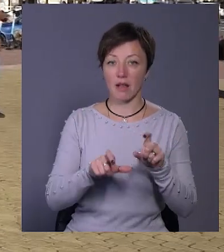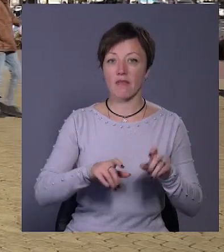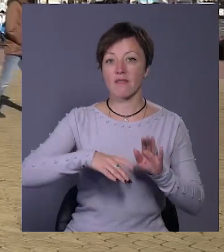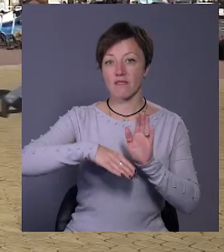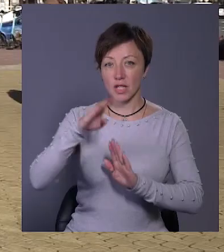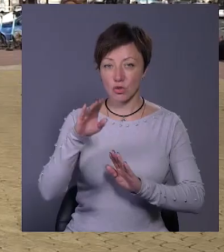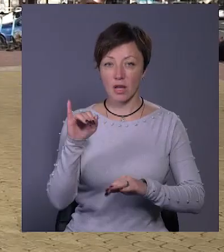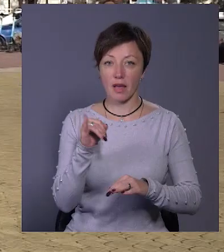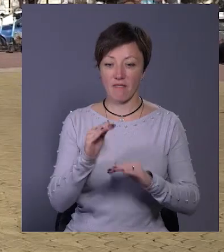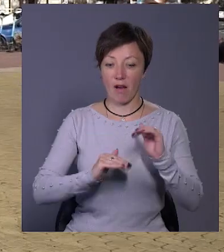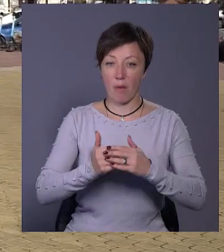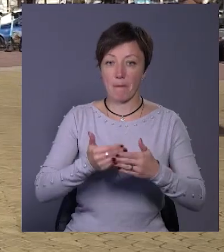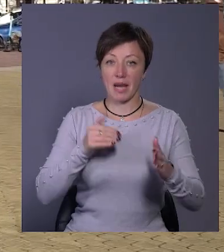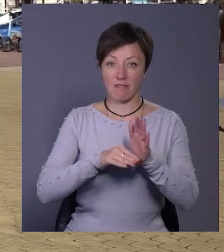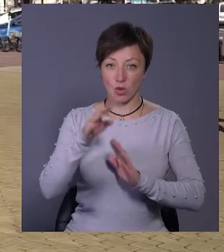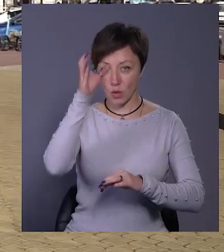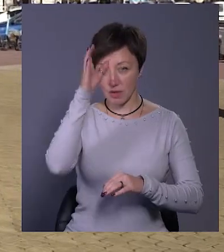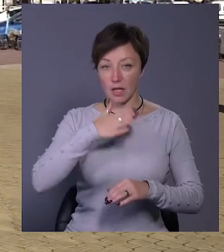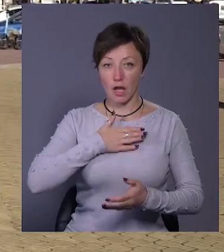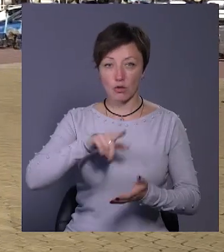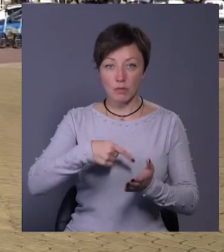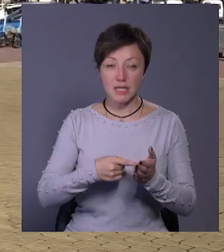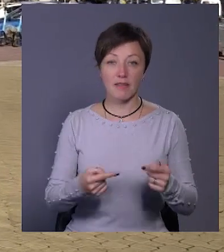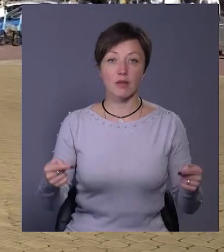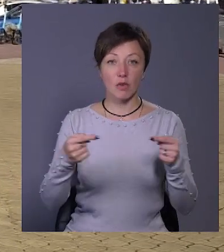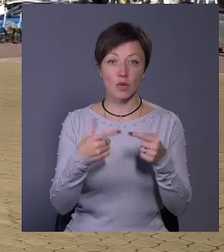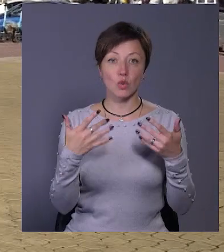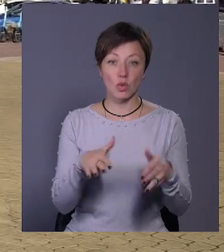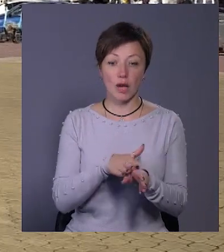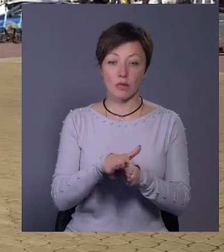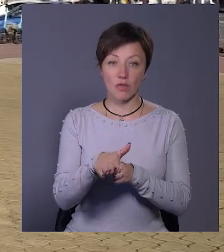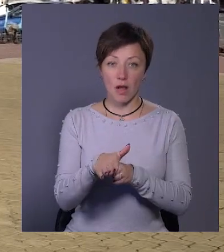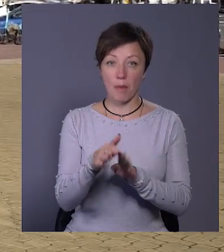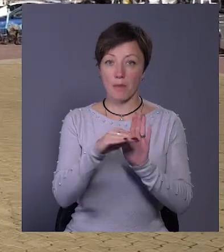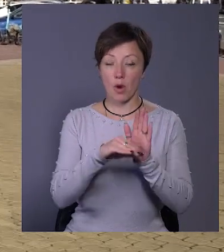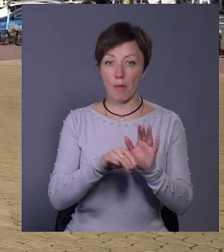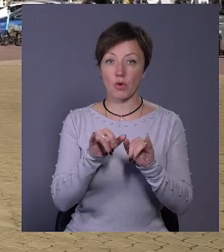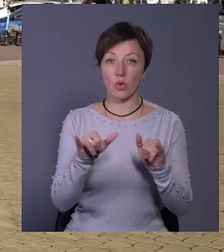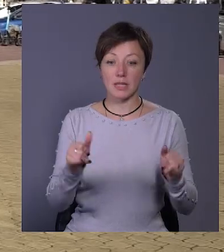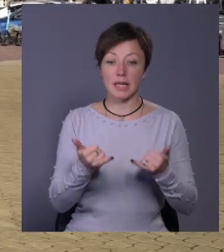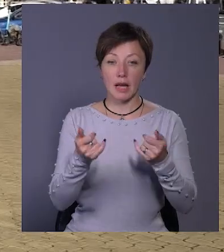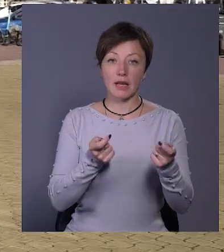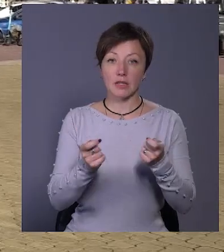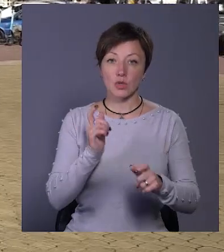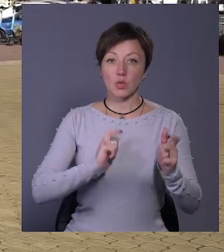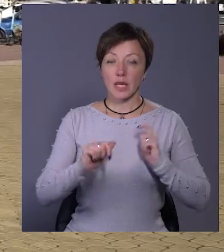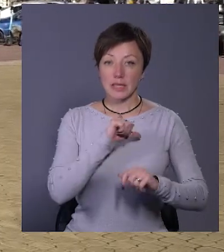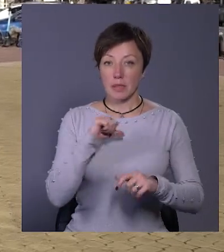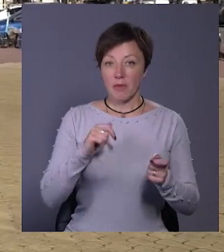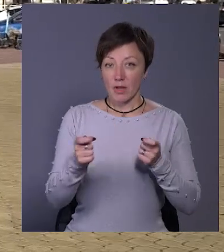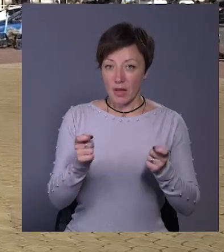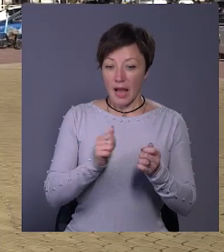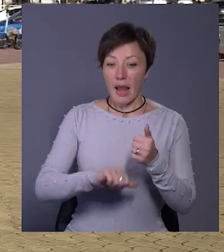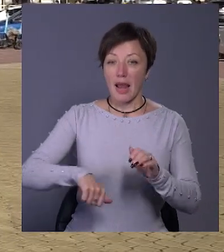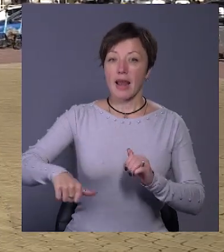та фахової передвищої освіти нашого міста. Відповідно, вже реалізували програму розвитку для керівників студентського самоврядування